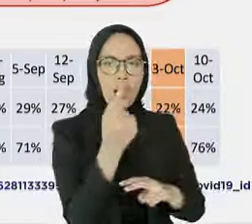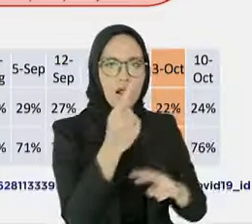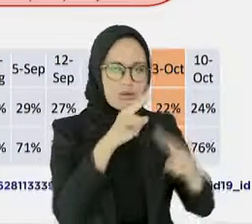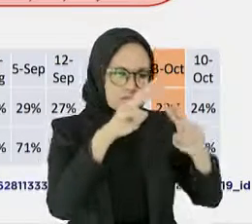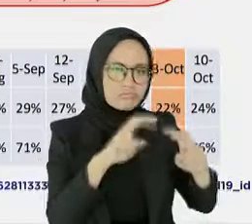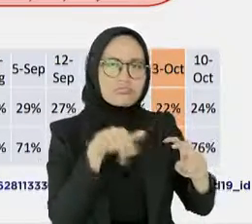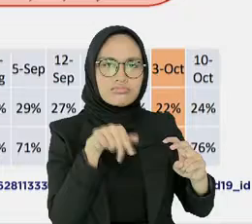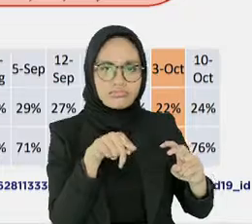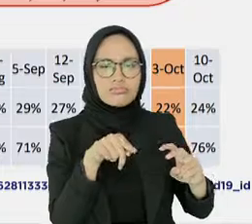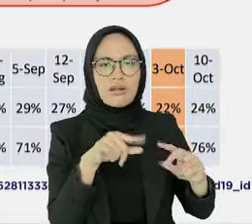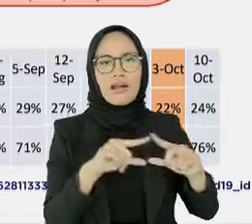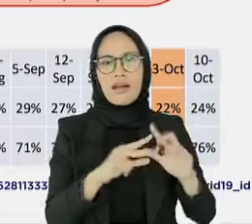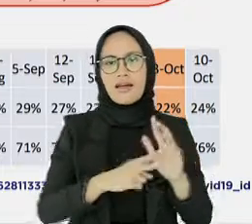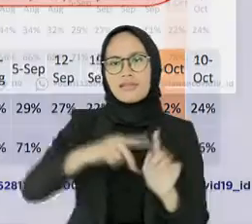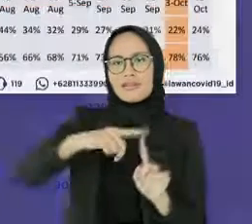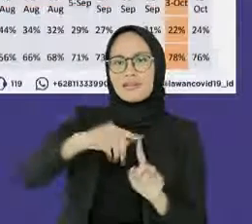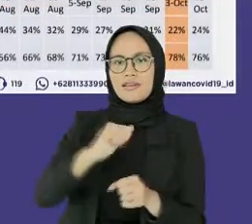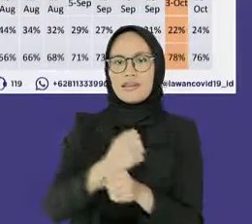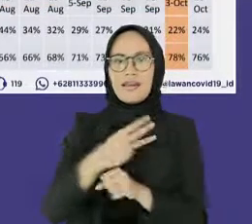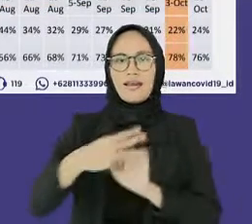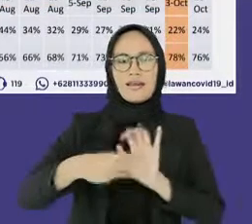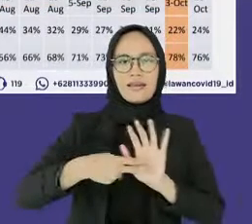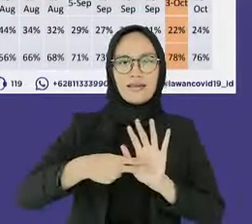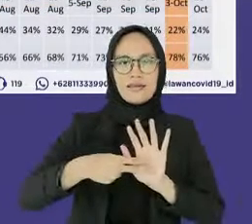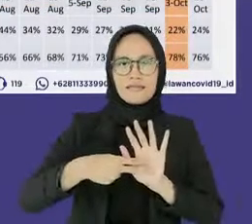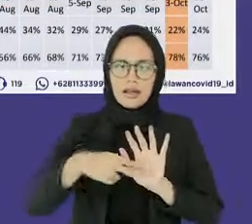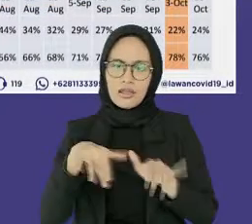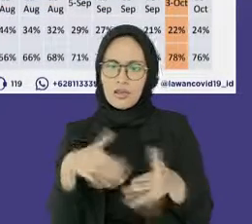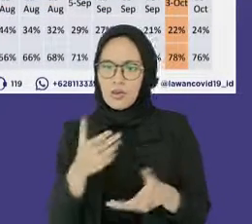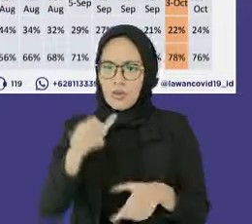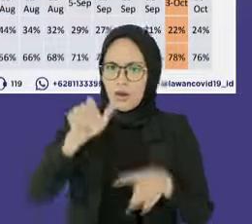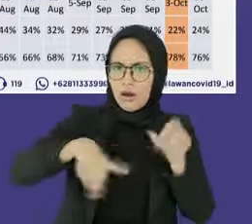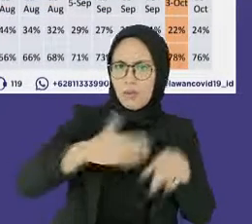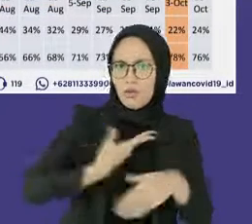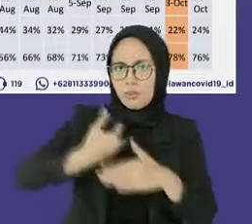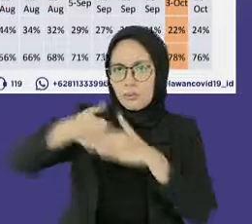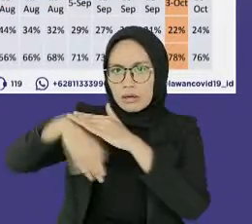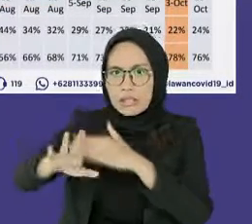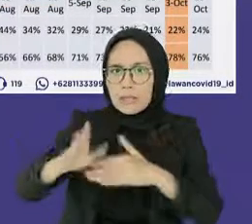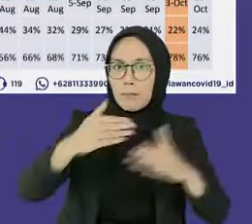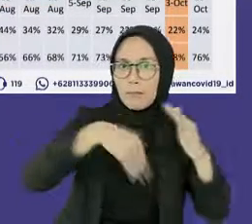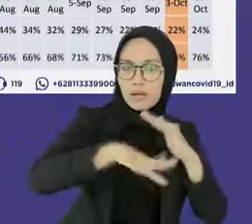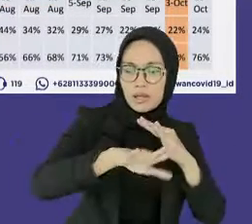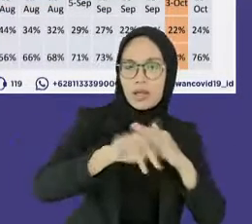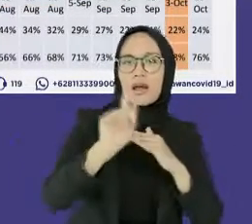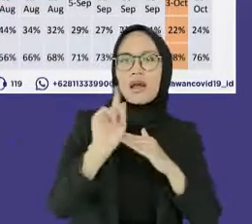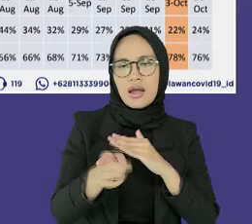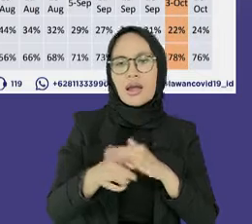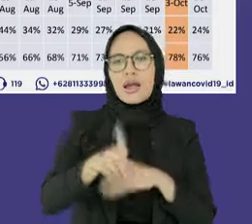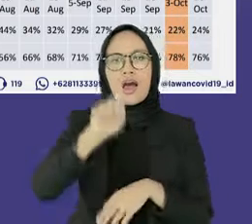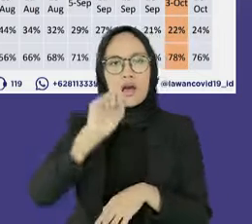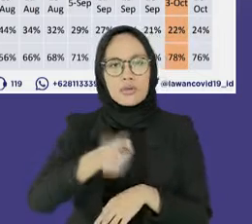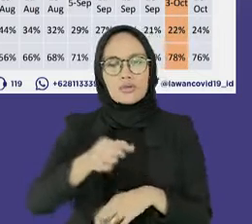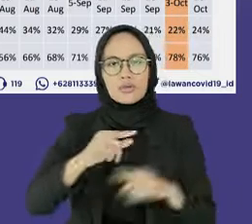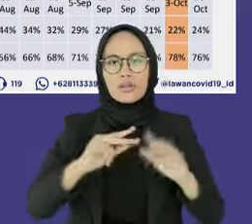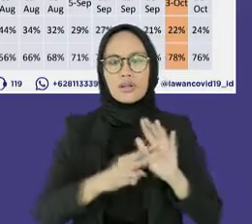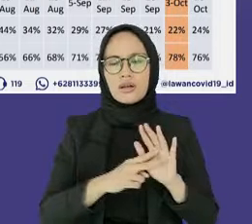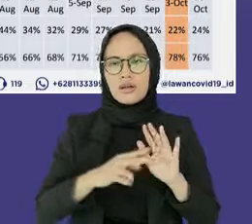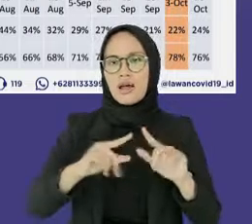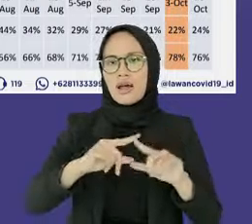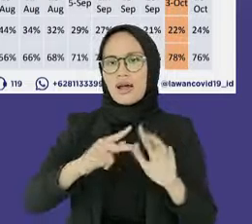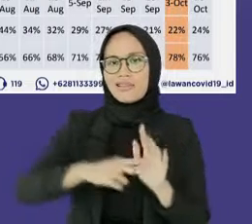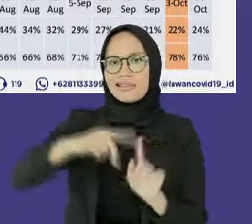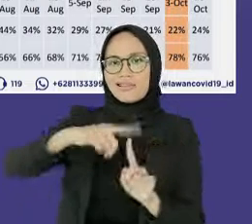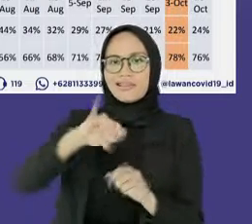syarat beberapa aktivitas sosial ekonomi termasuk pelaku perjalanan. Karena deteksi NAAT tetap